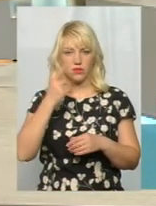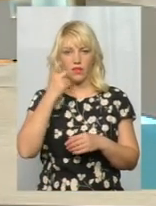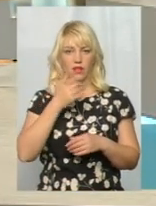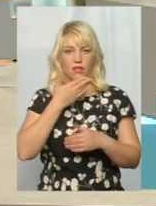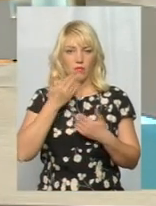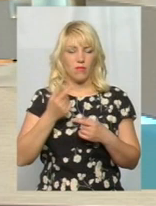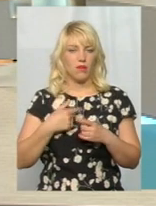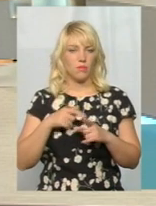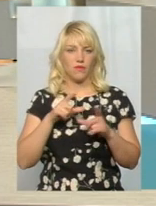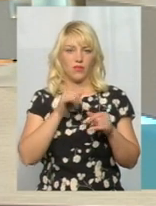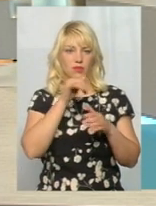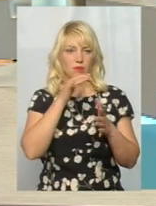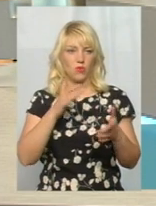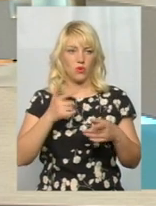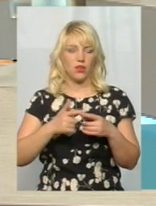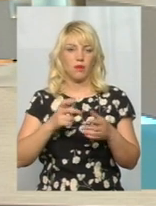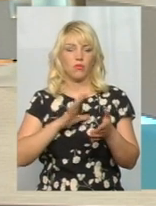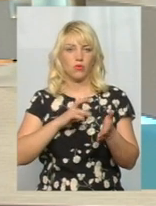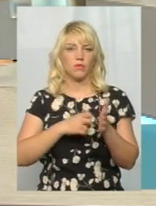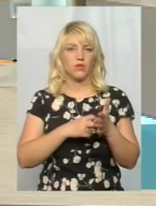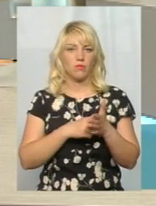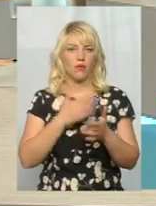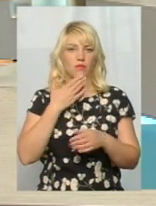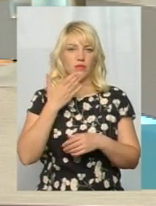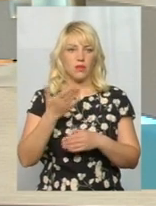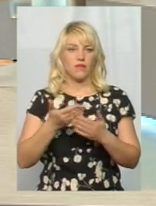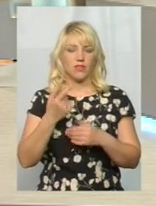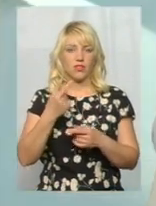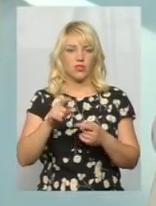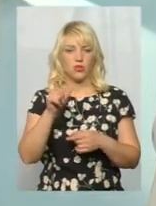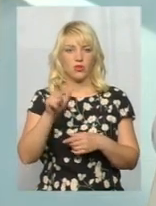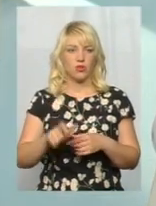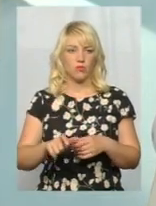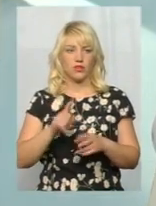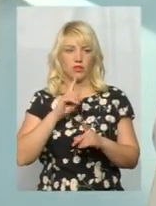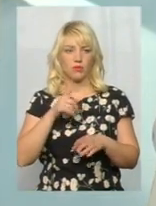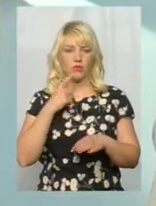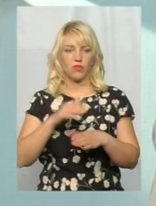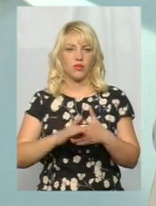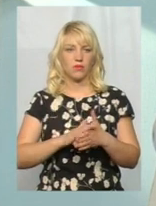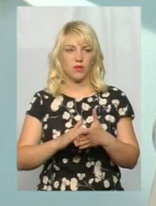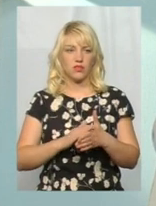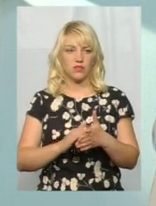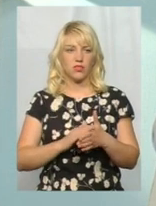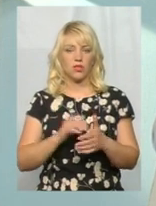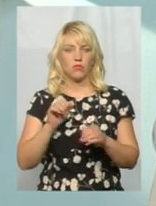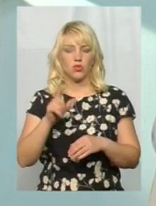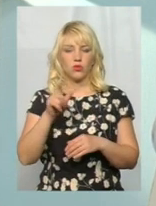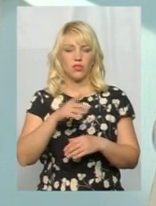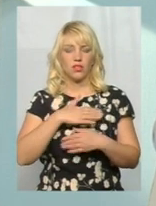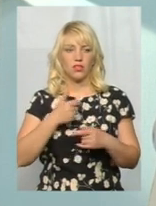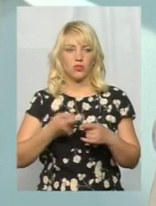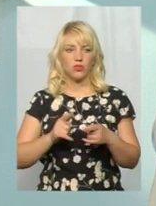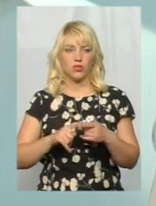виїхати ніхто відповідно не міг. Прийшло письмове звернення від іншого громадянина, не буду назвати прізвищем, можливо, людина того не хоче. Ми